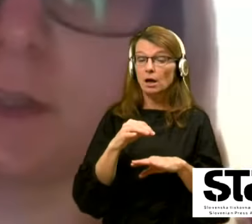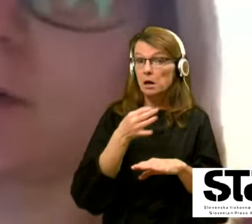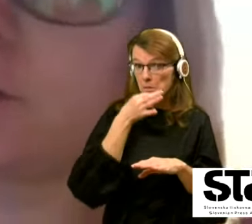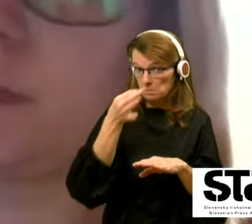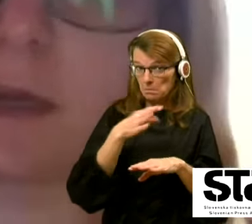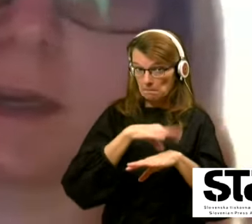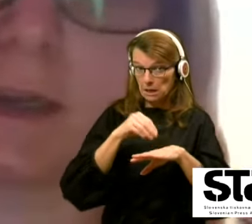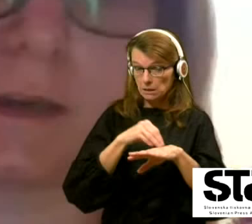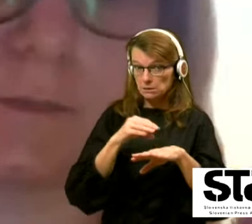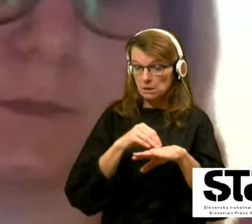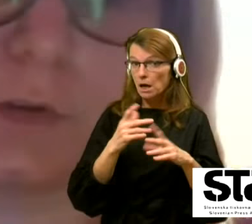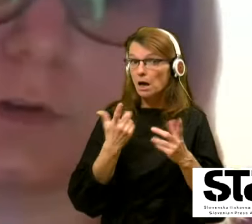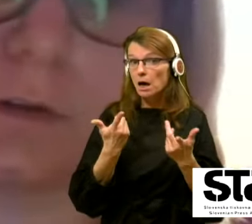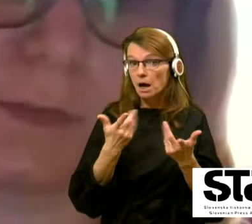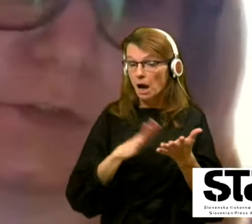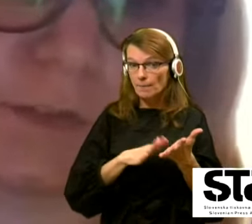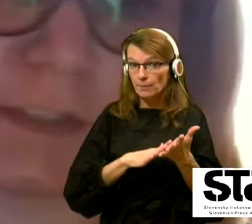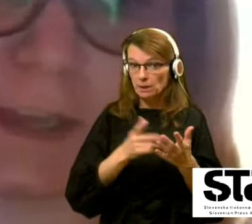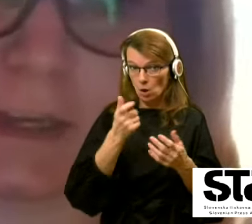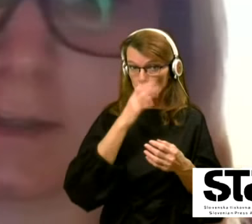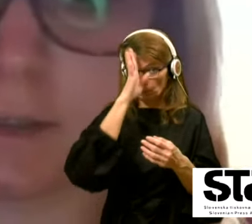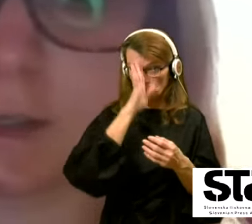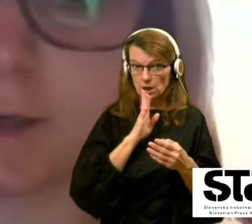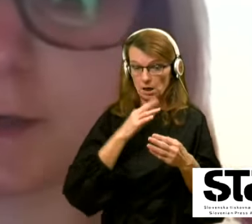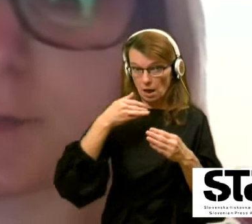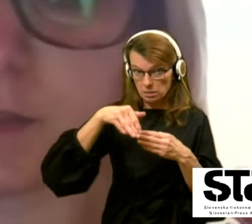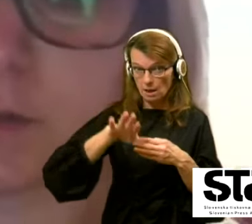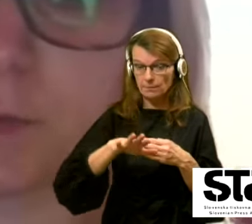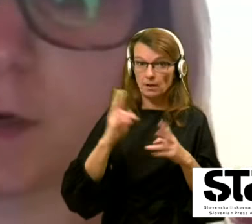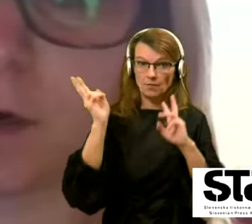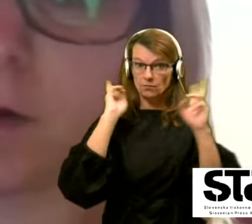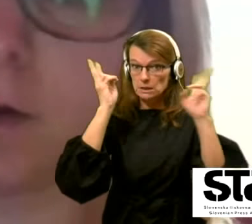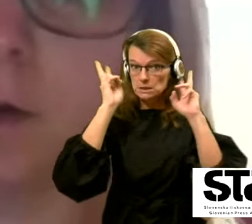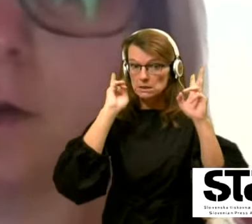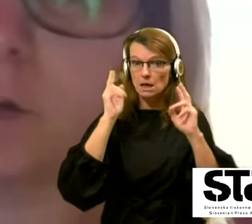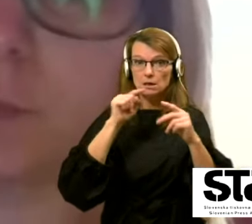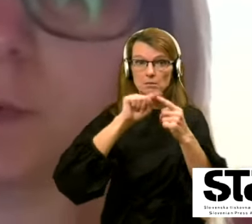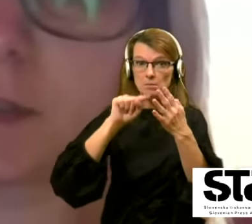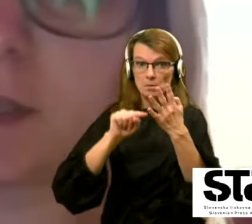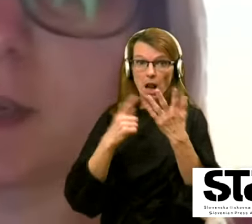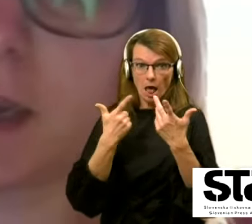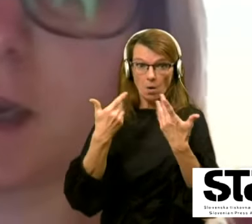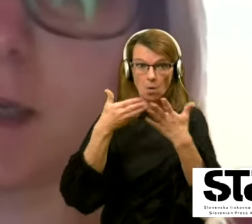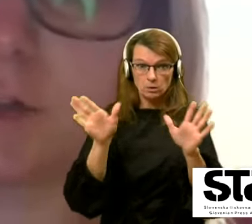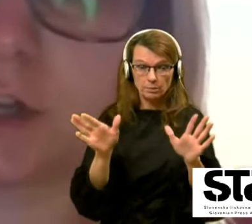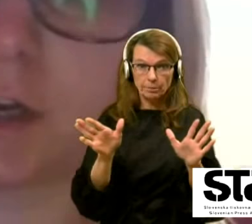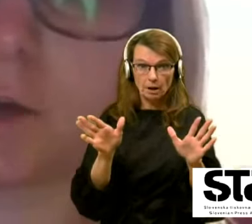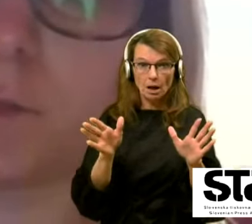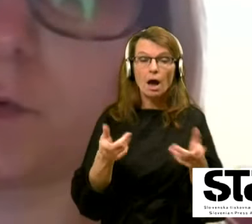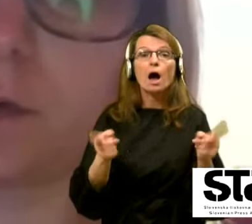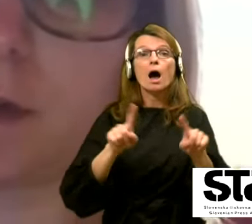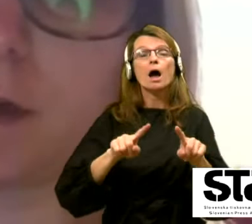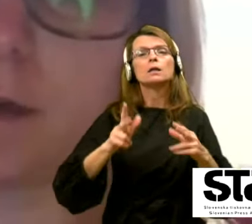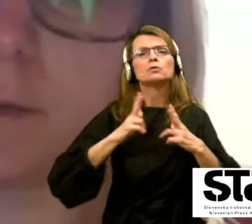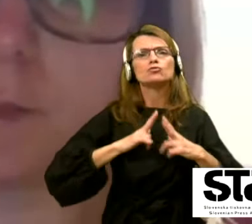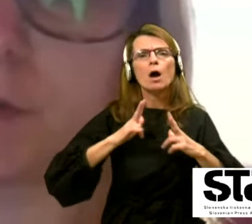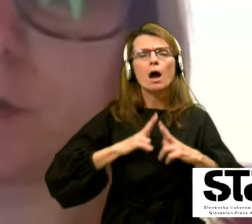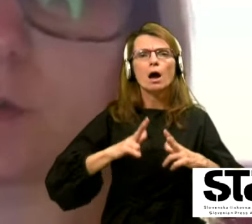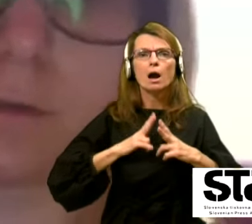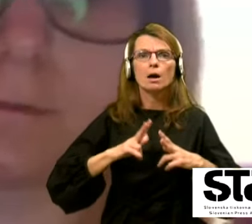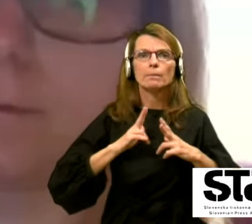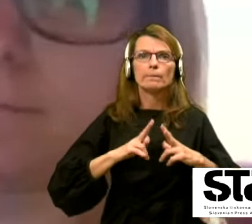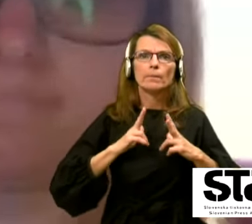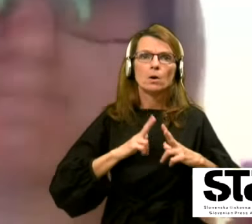z pondelkom dalje bojo frizeri in tistar najbi se odpiralo otprti ali čakamo na